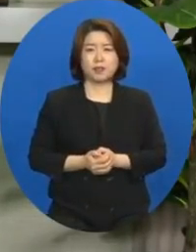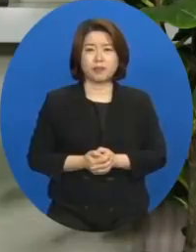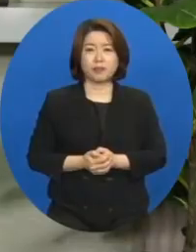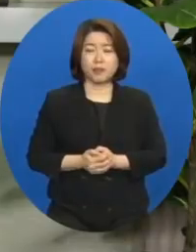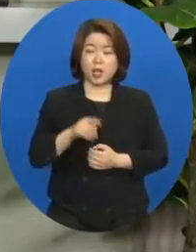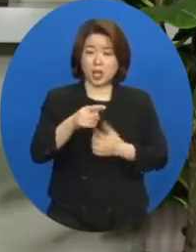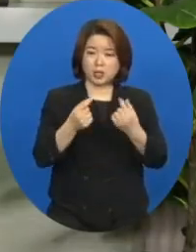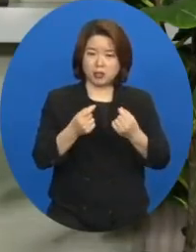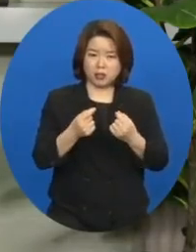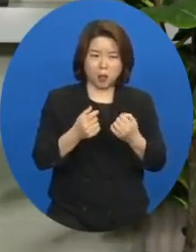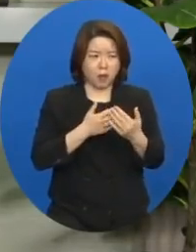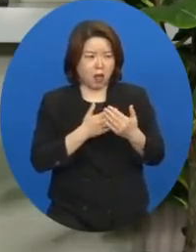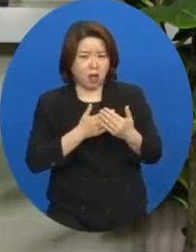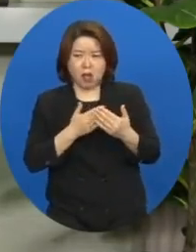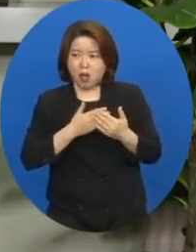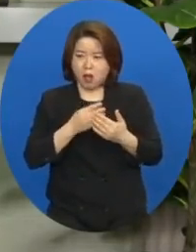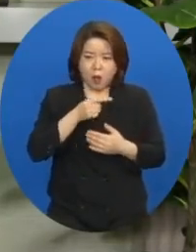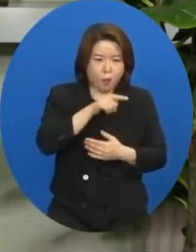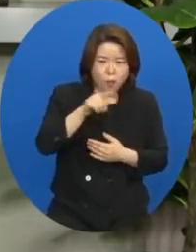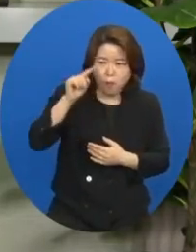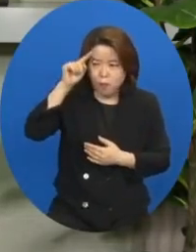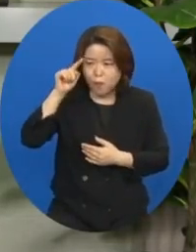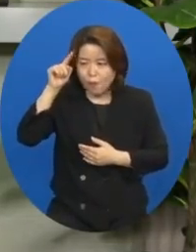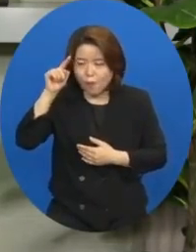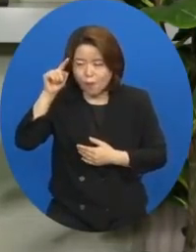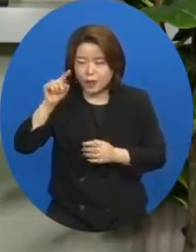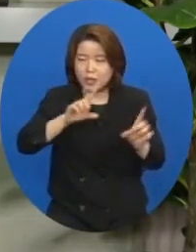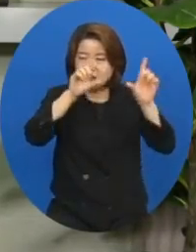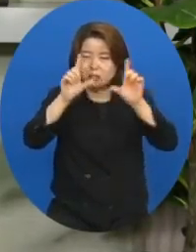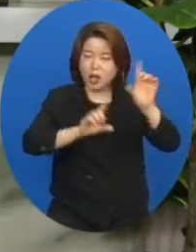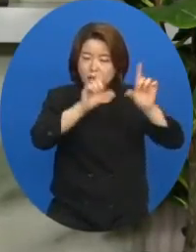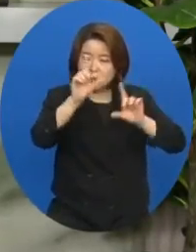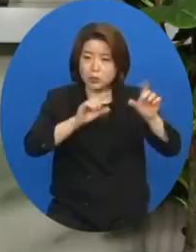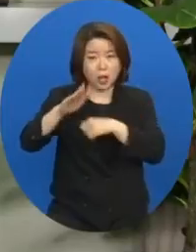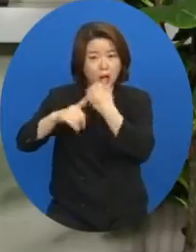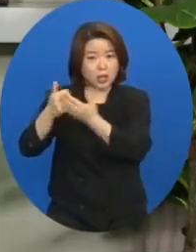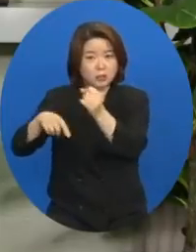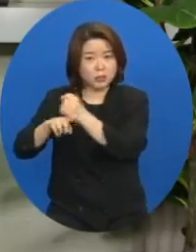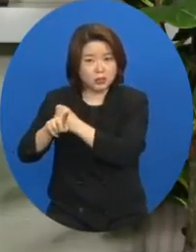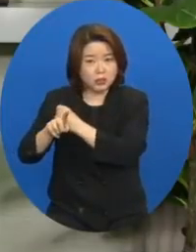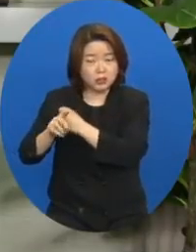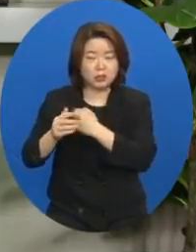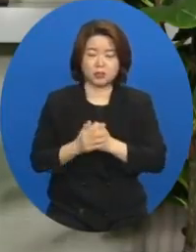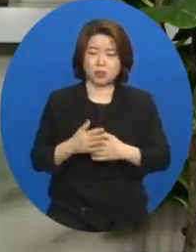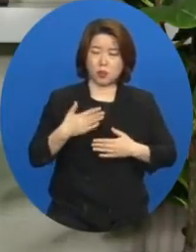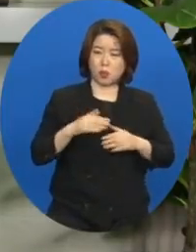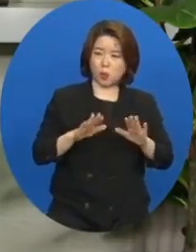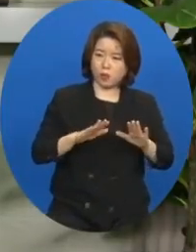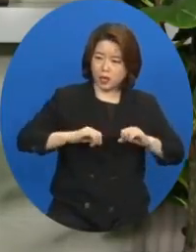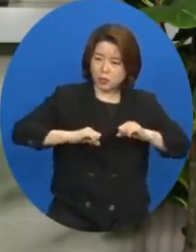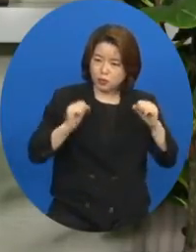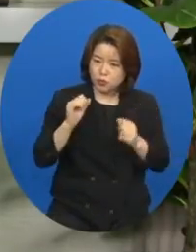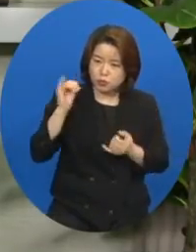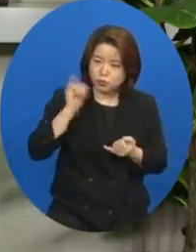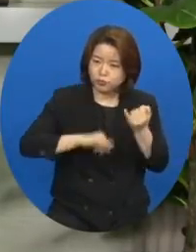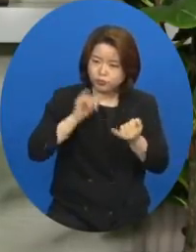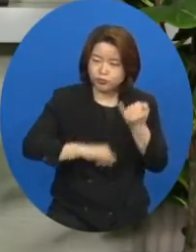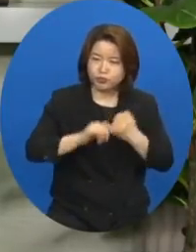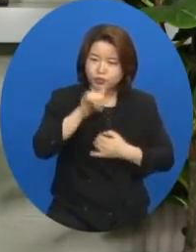그렇게 노심초사하고 사는 것이 하나님의 뜻일까요? 혹시 내가 오늘 순종한 게 없는 거 아닐까?